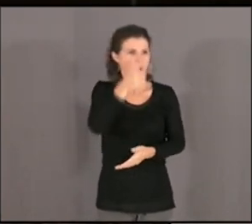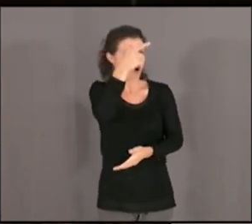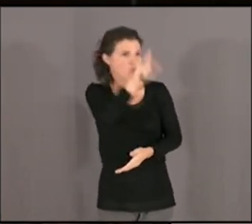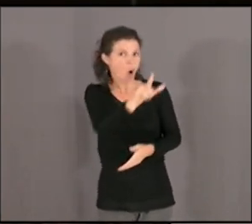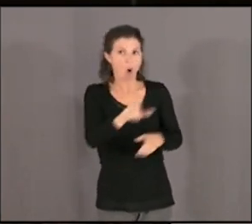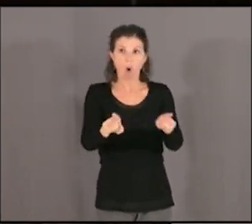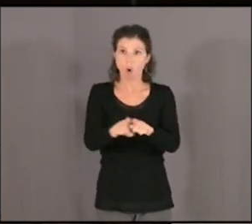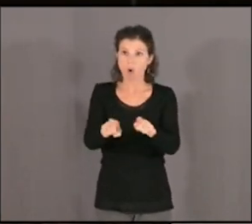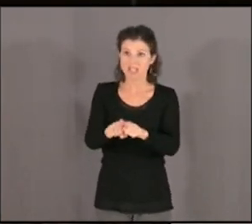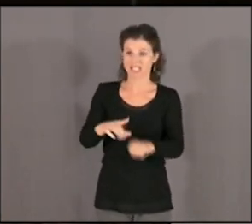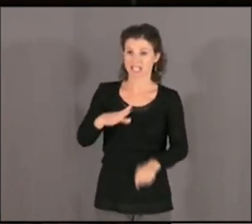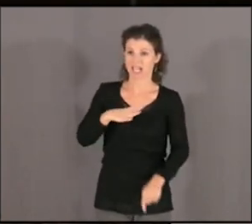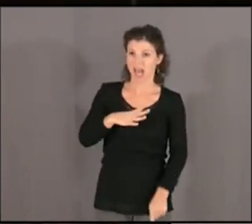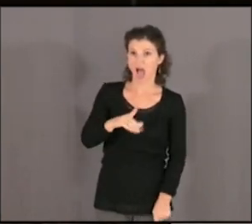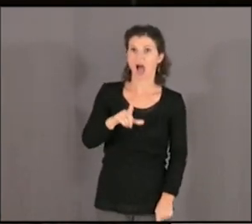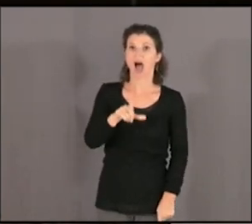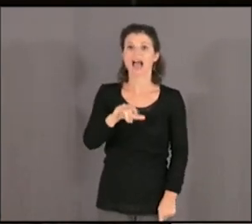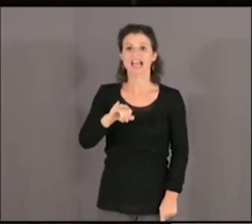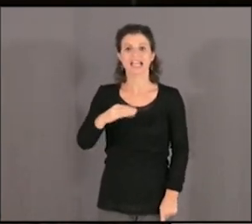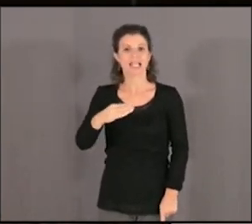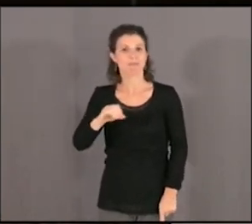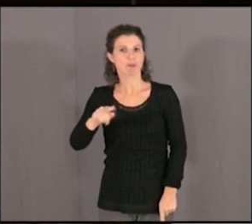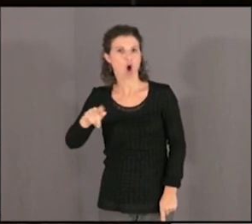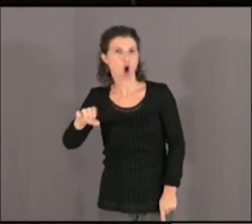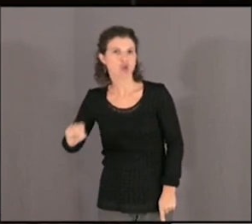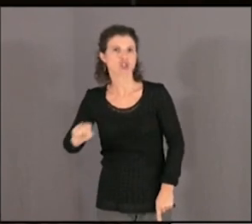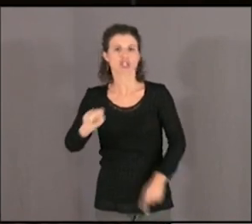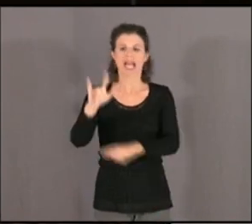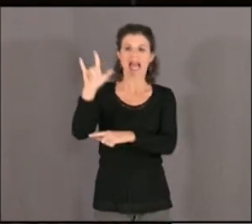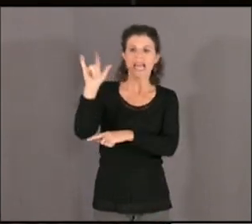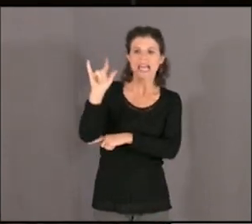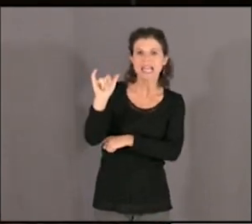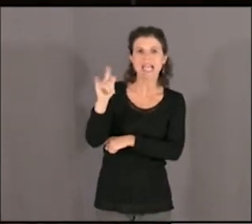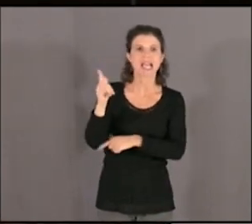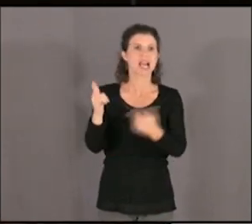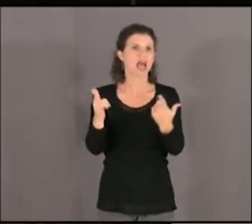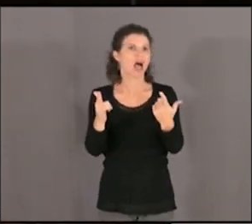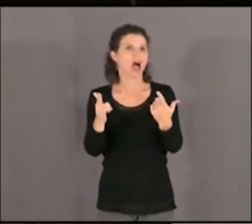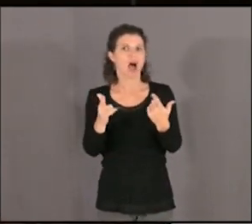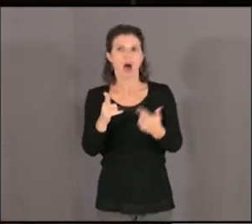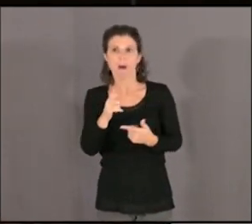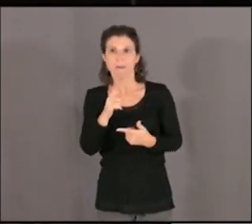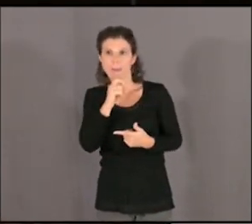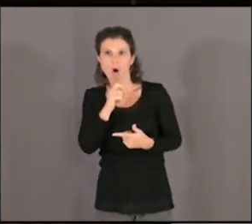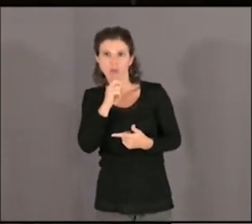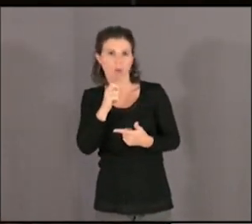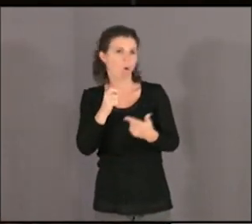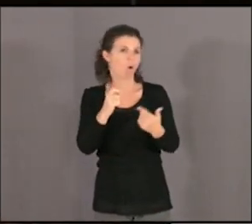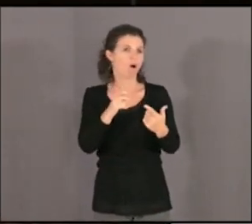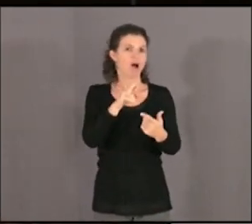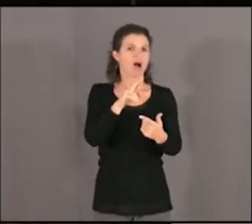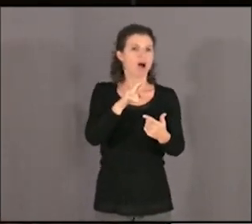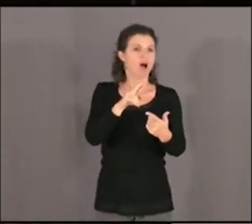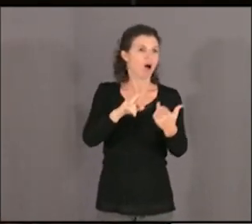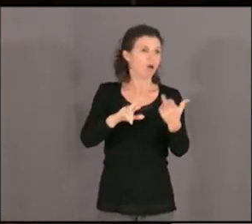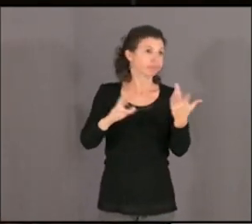Limoges, à Lille, à Narbonne, à Reims, à Dijon et à Menton. Menton, ça parlera, monsieur Galtier, il connaît bien la ville.